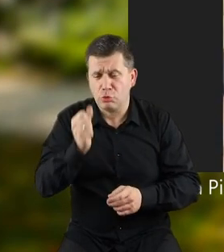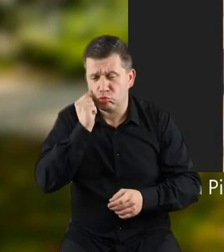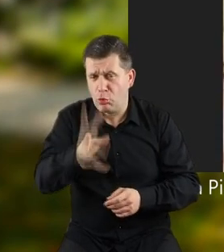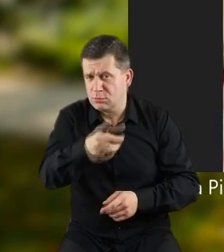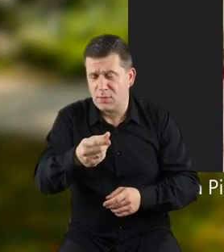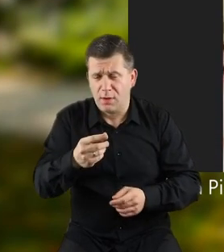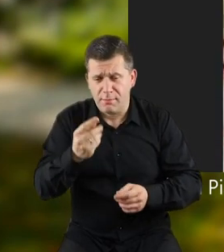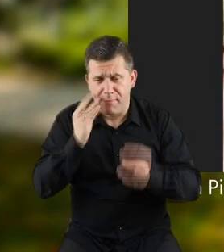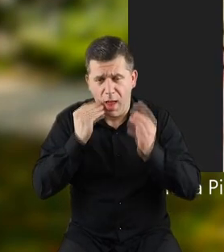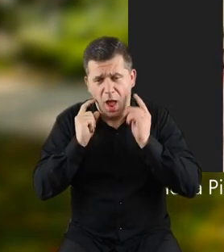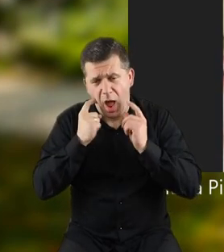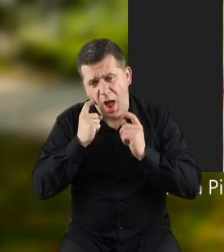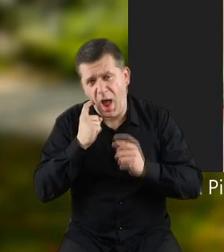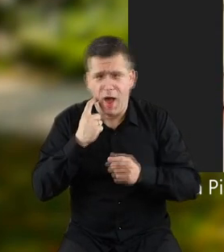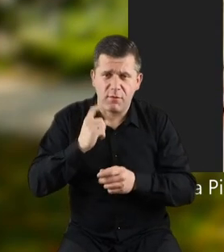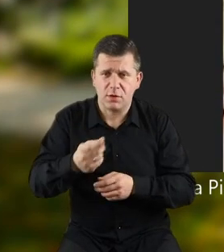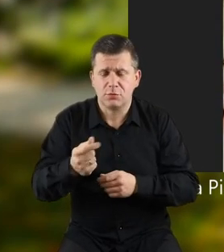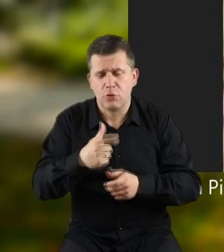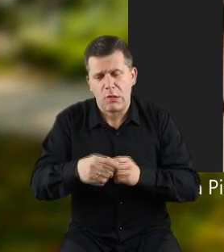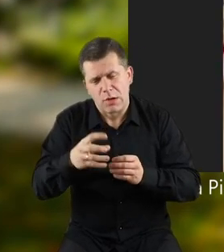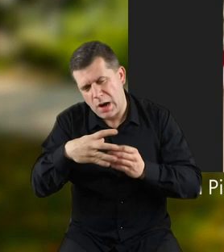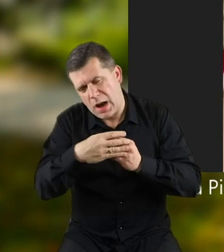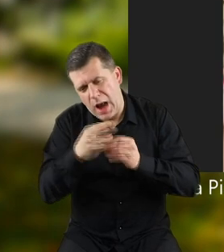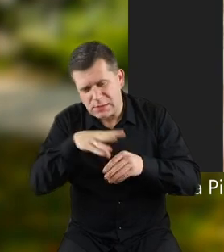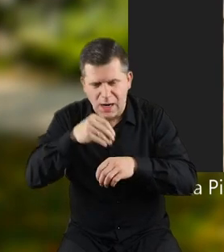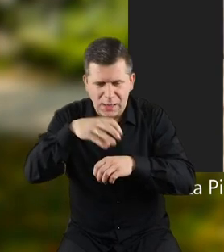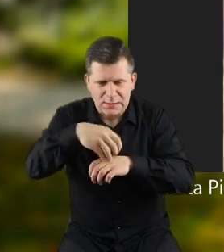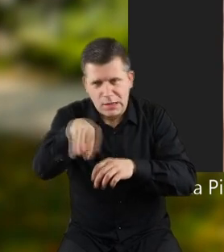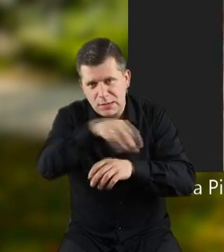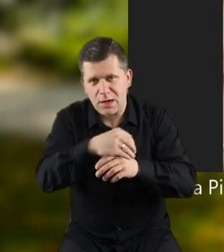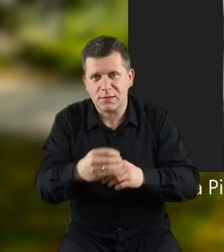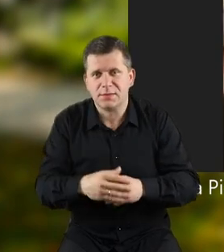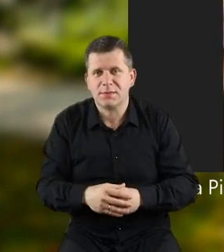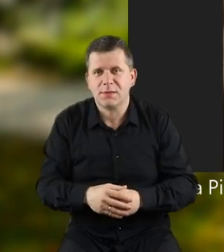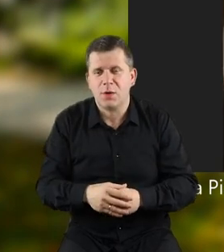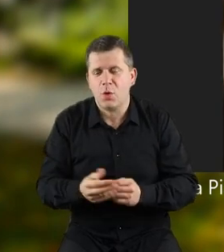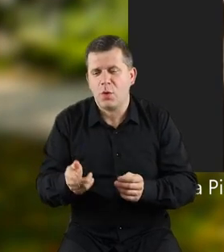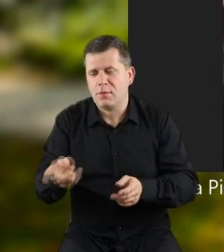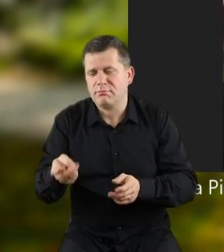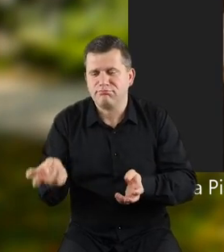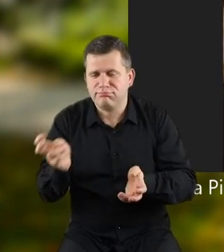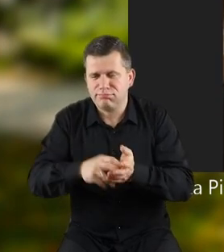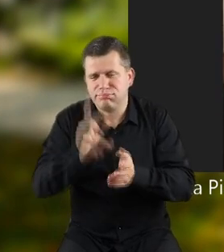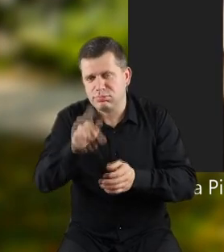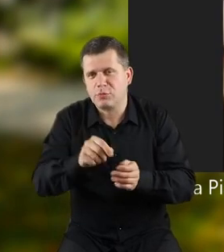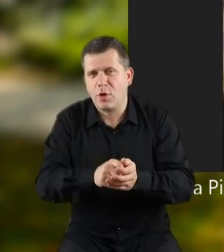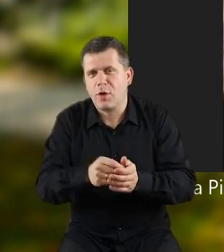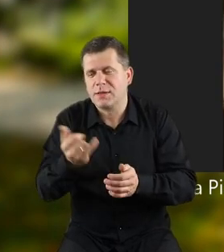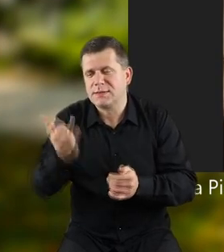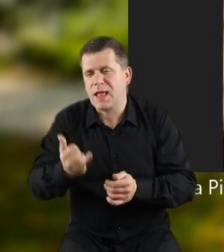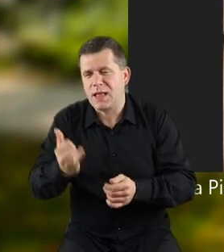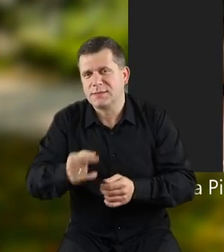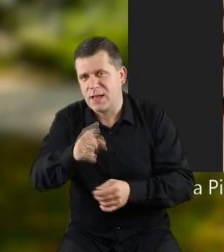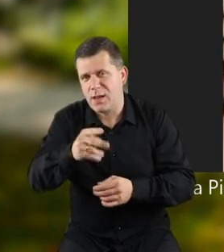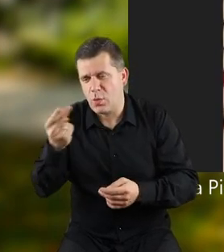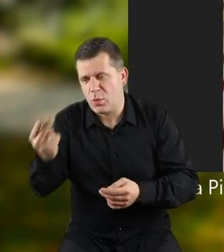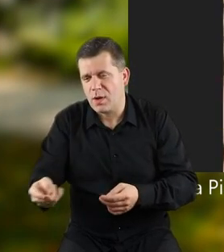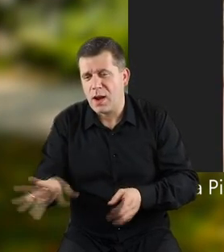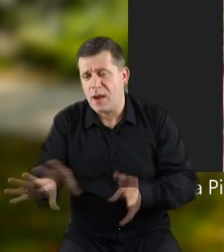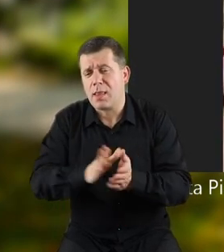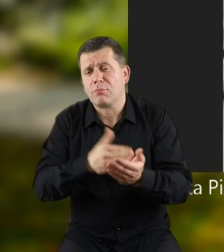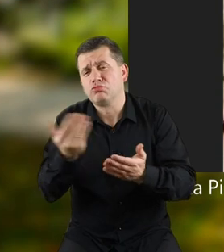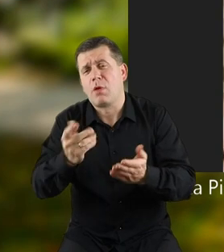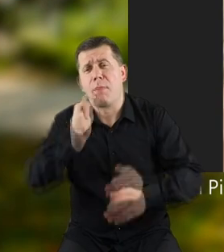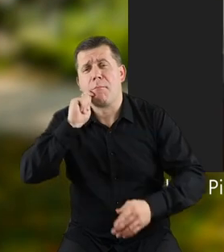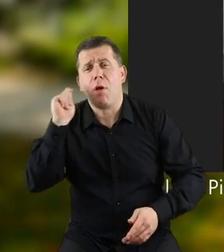naprawdę codziennie się nim bawi, tuli go i wychodzi, słuchajcie, prosto z łóżeczka, biegnie do łóżeczka dzieciaka i